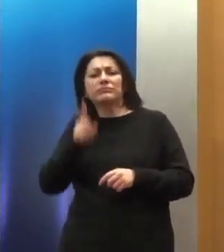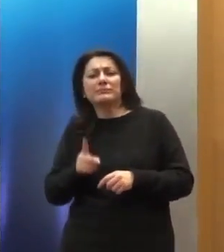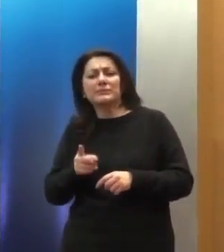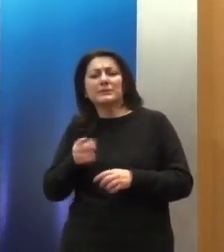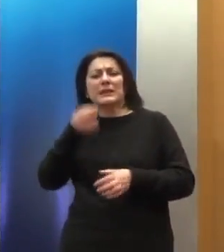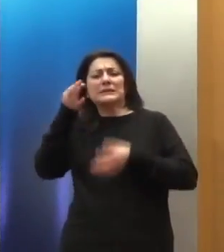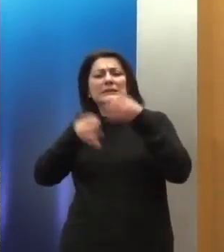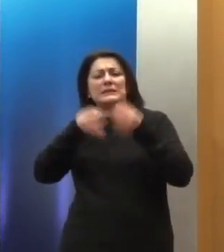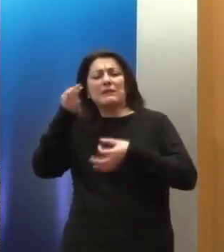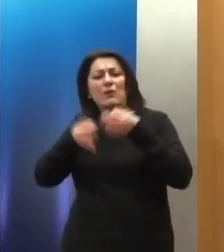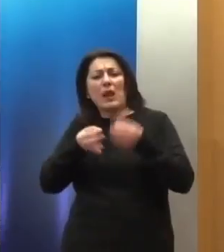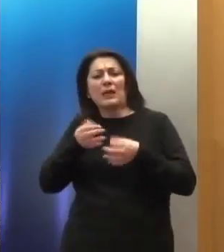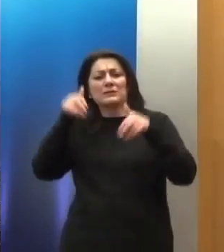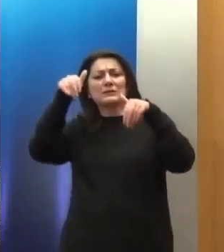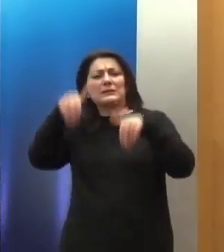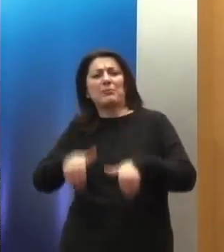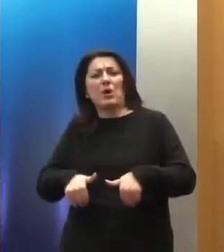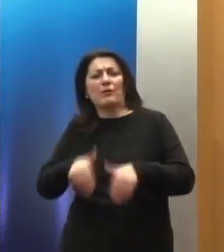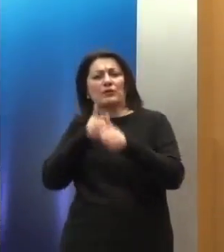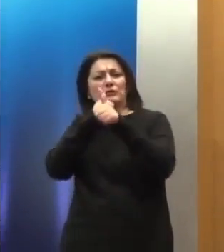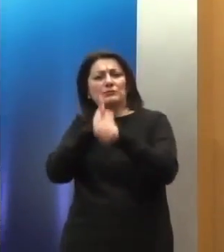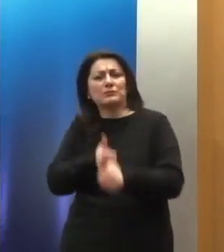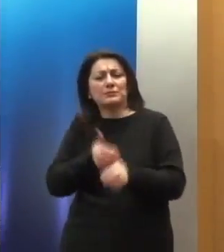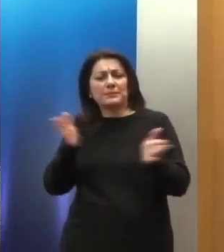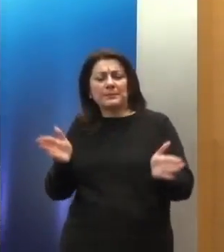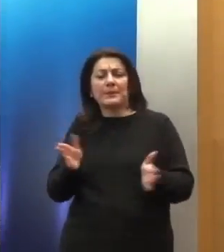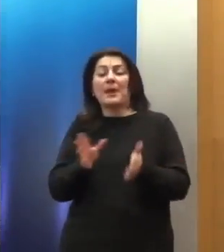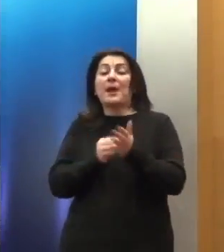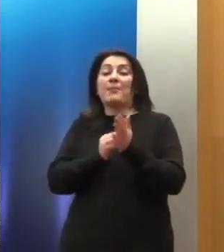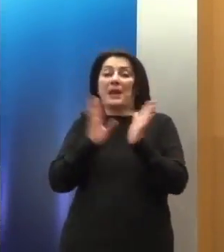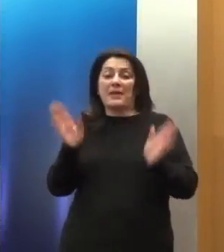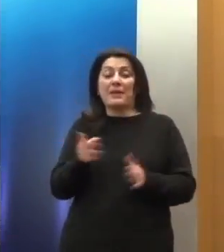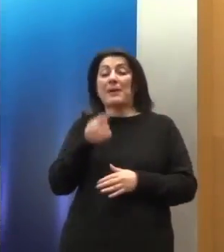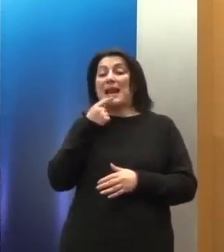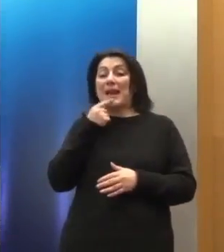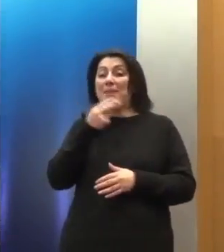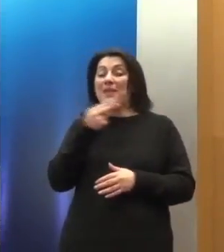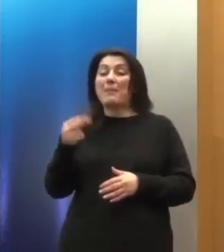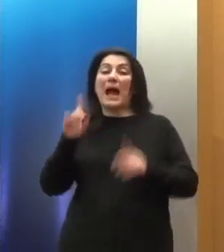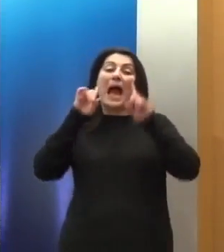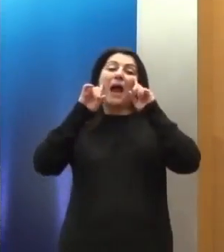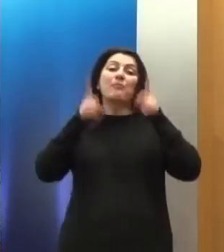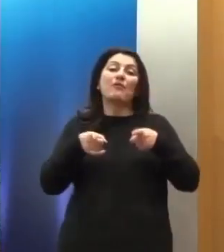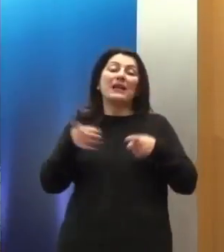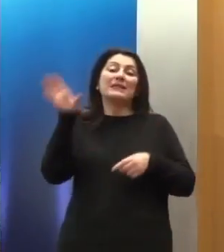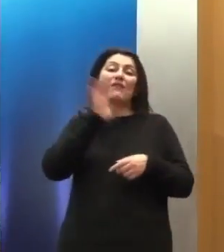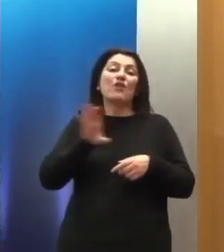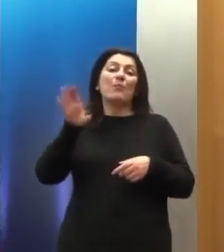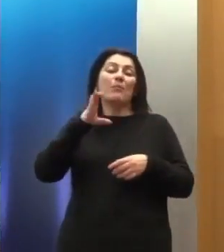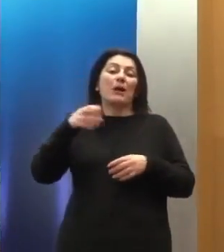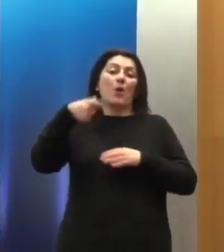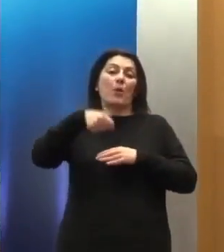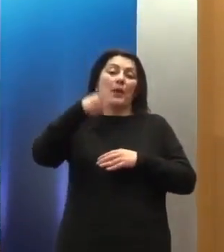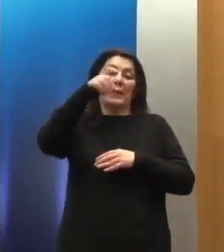Κανείς δεν ερώτησε γιατί, για παράδειγμα, μιλάμε για τις αποφάσεις του Ευρωπαϊκού Δικαστηρίου